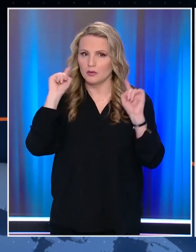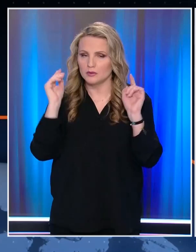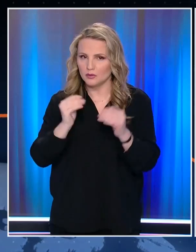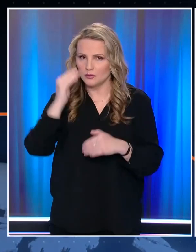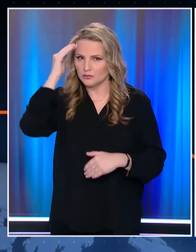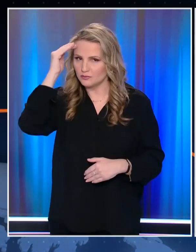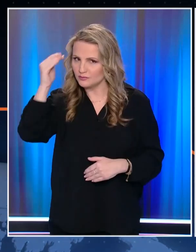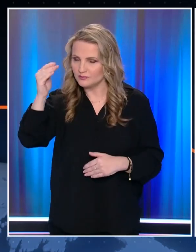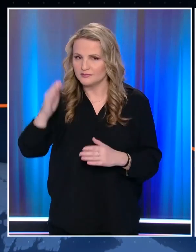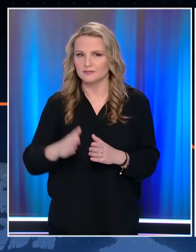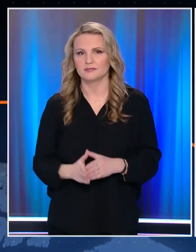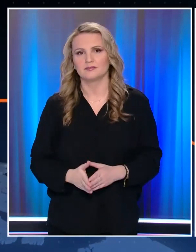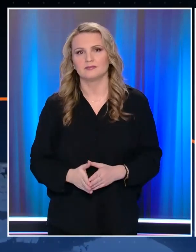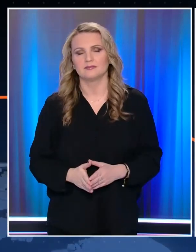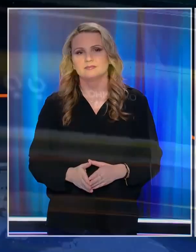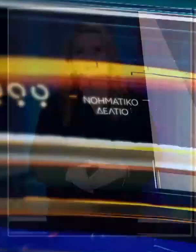Καλό απόγευμα σε όλους